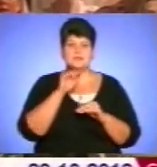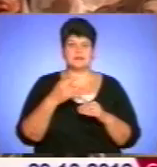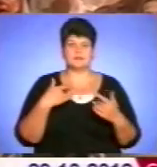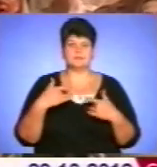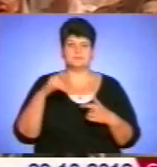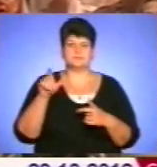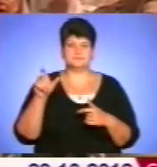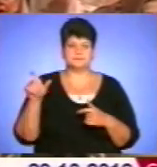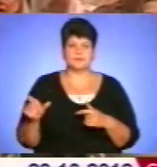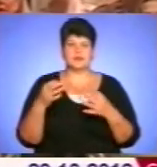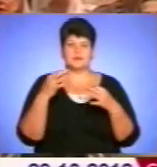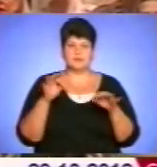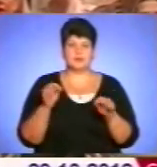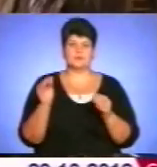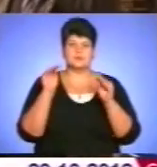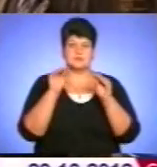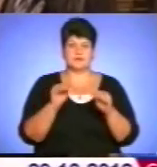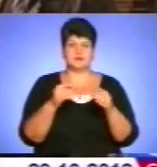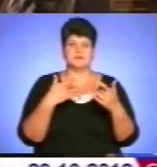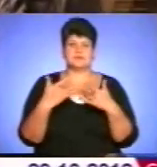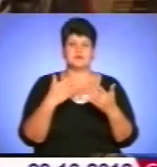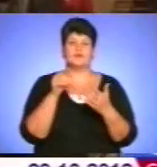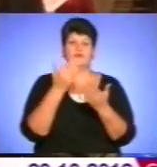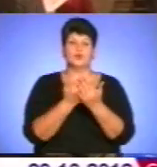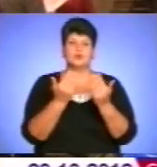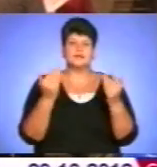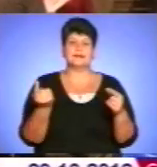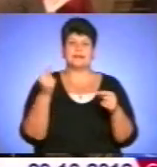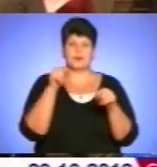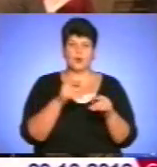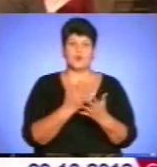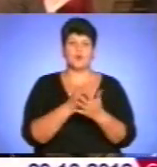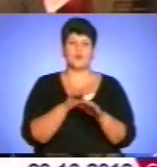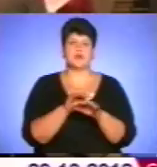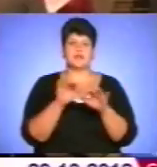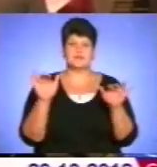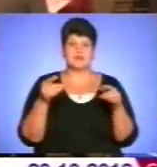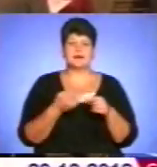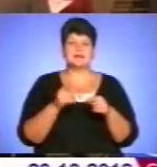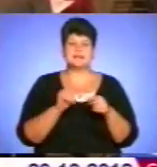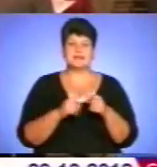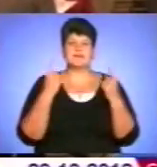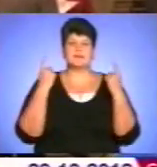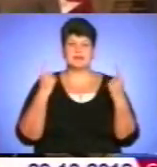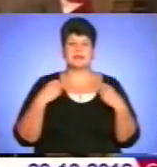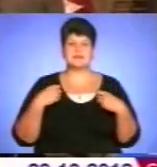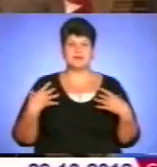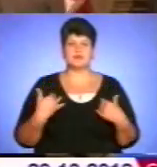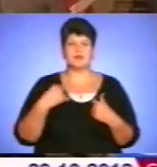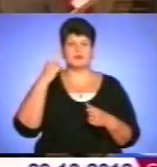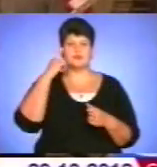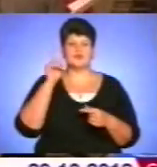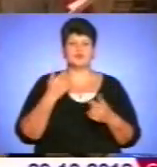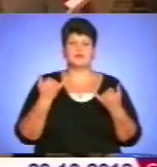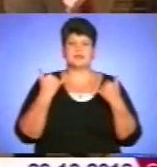поставити обору такого рівня. Відкриття сезону – це для нас просто свято велике. Я гадаю, що нинішня робота